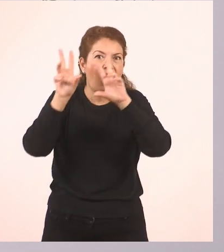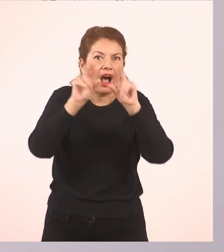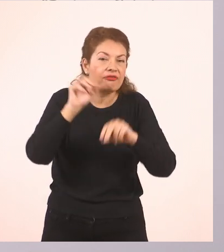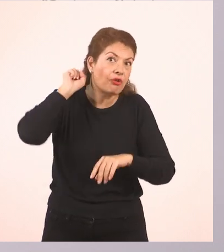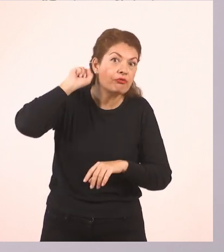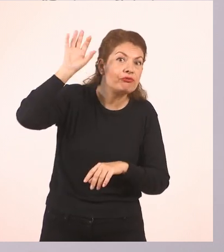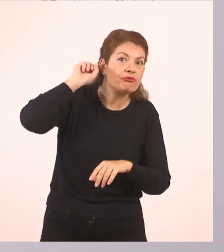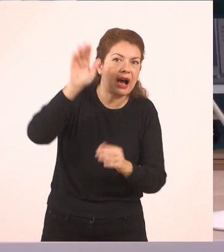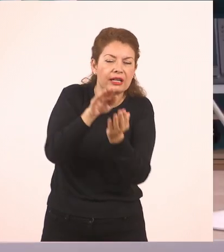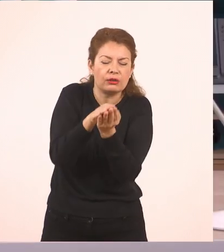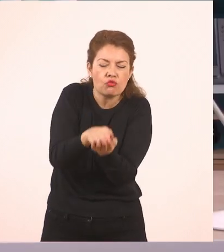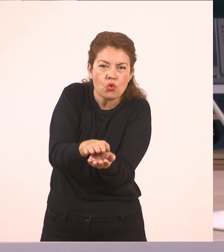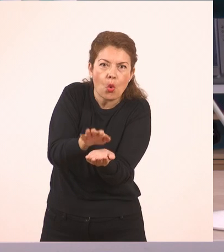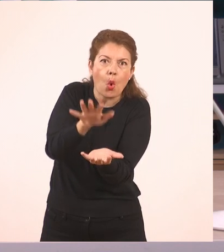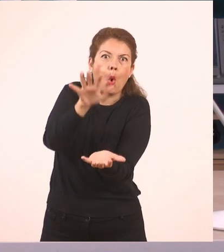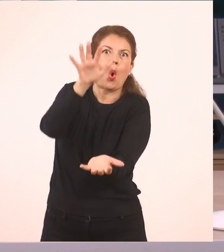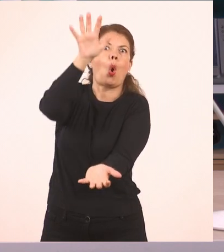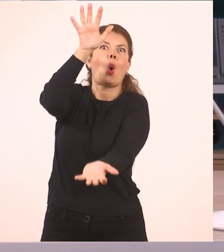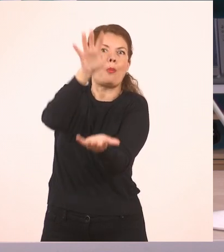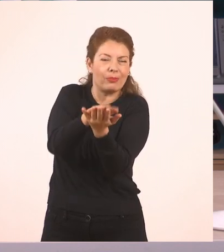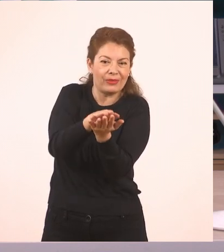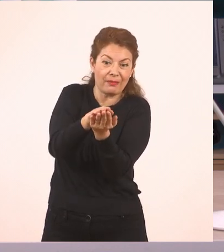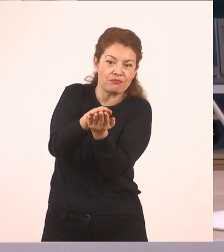Πάμε και σε αριθμάκια. Τρία.